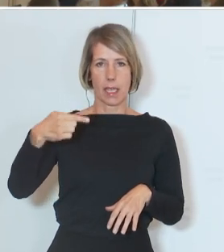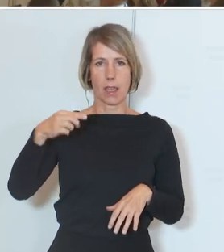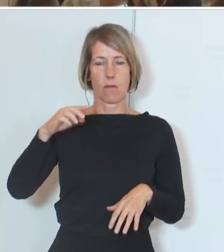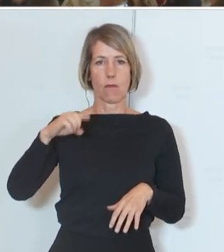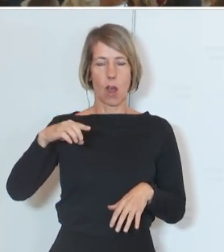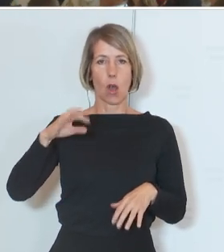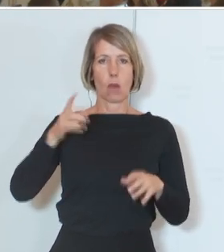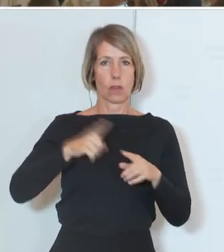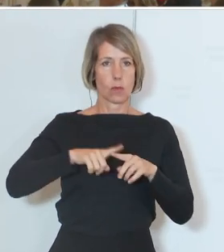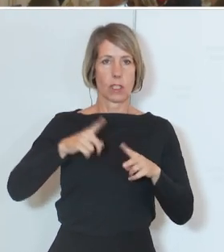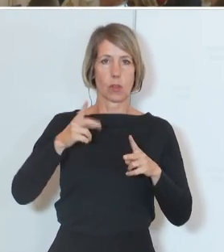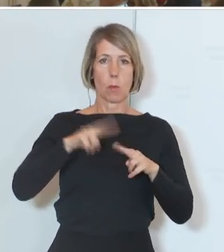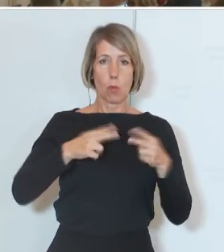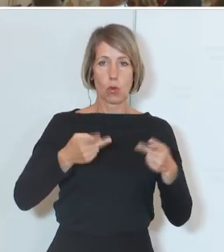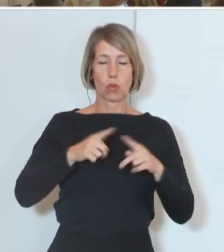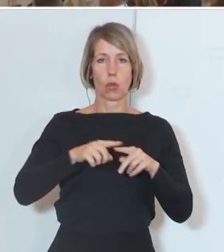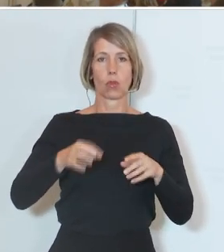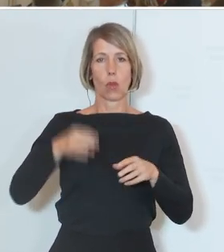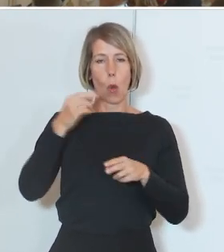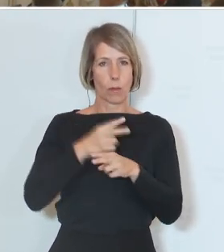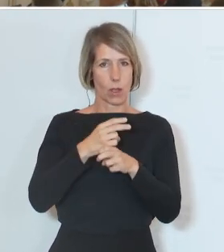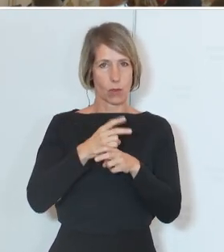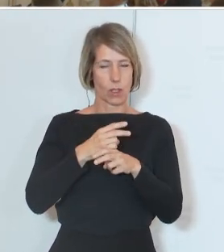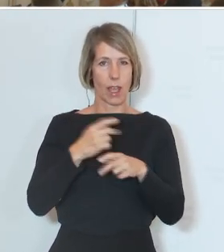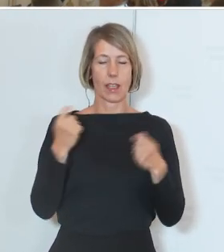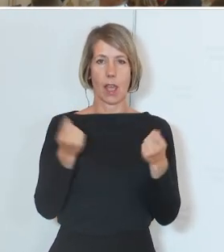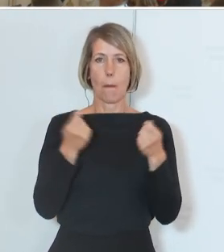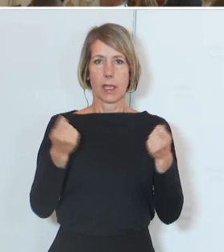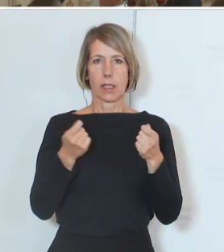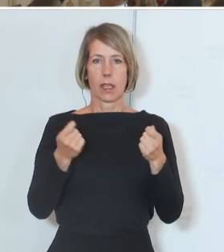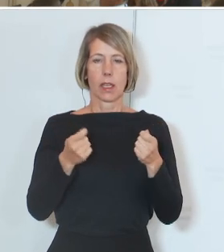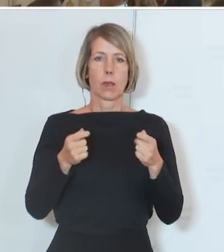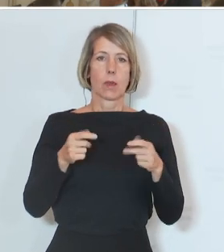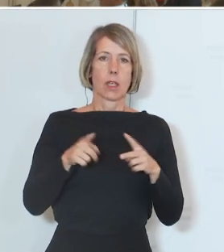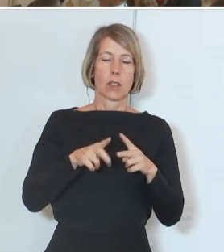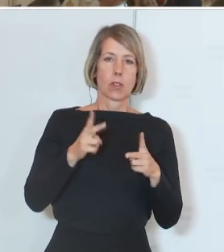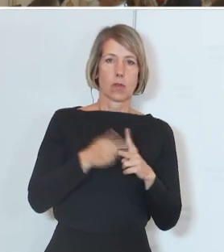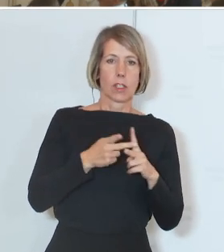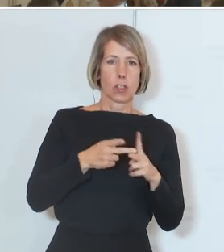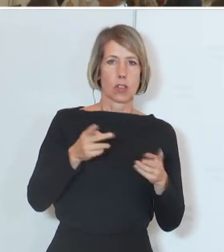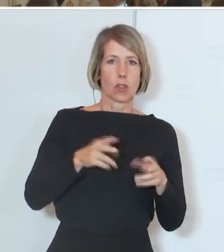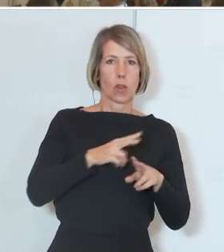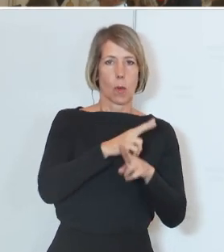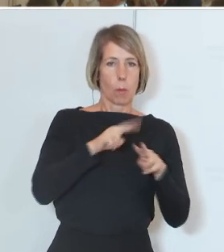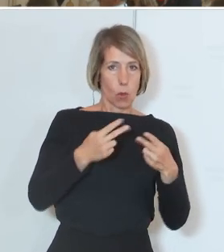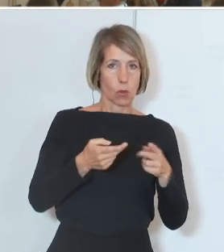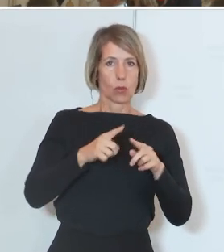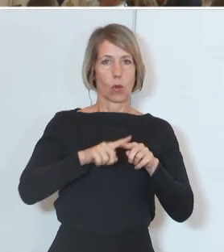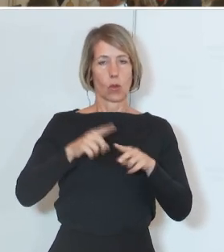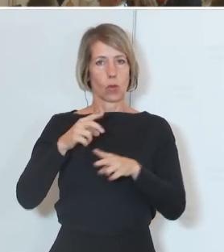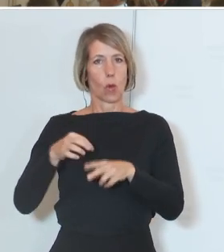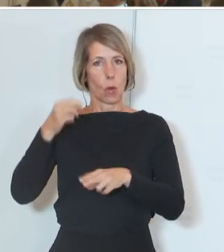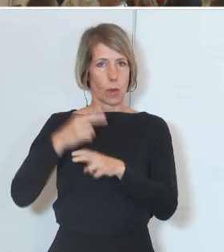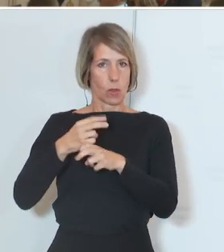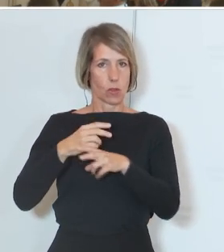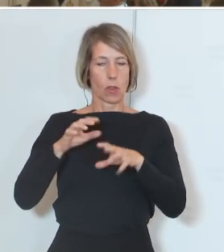und dem Land Oberösterreich über die Errichtung und den Betrieb des Institute of Digital Sciences Austria. Es geht hier um die